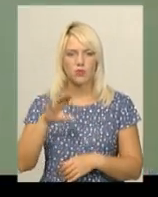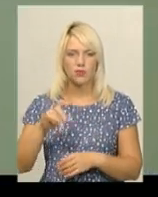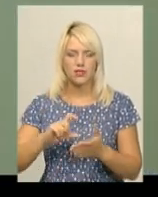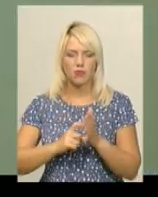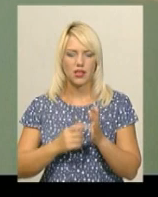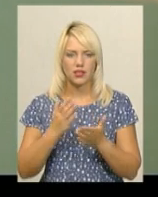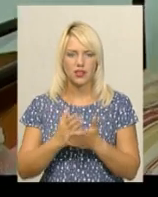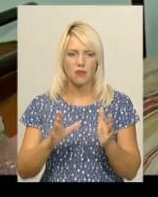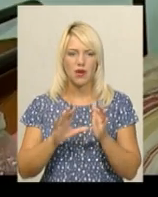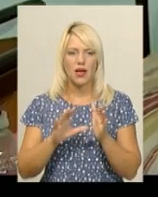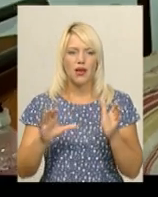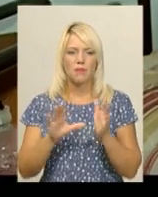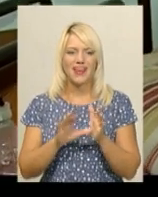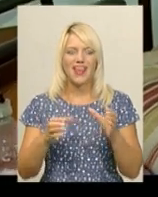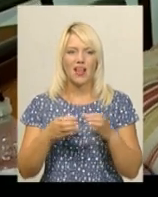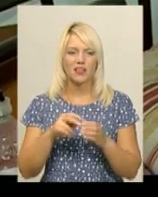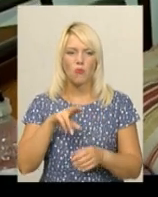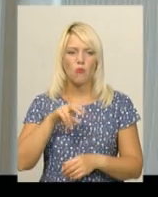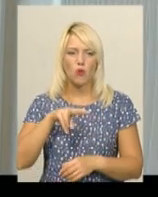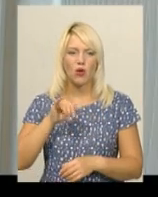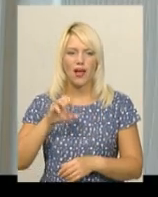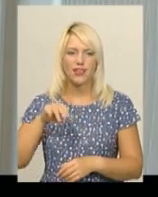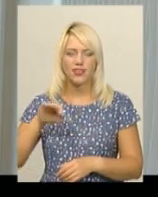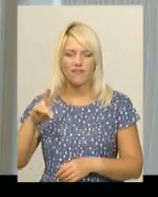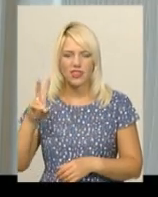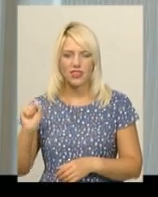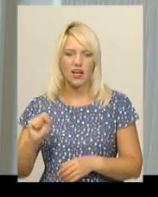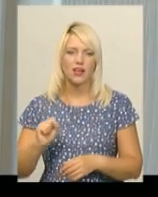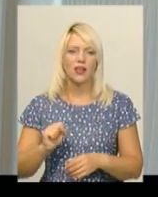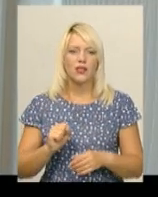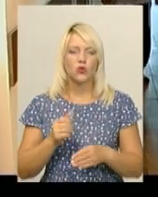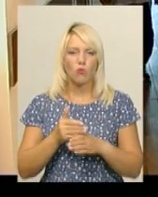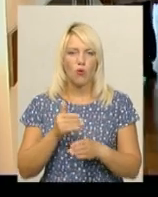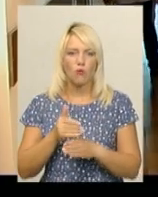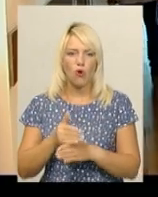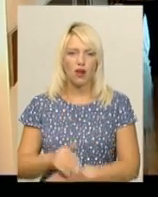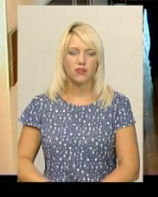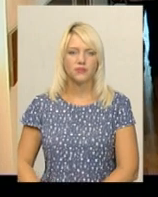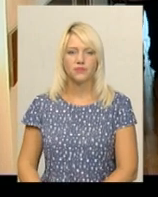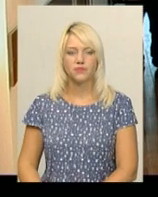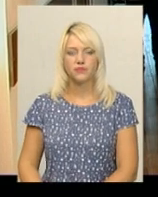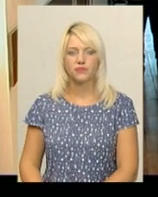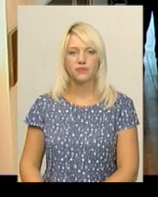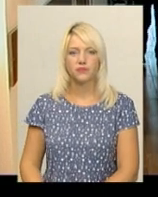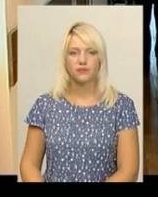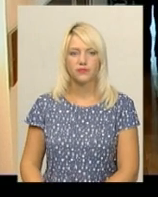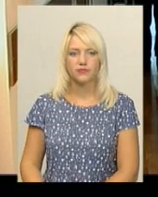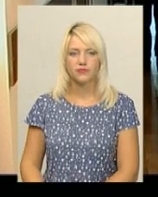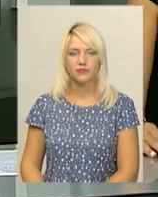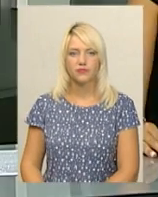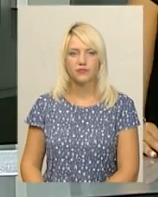бригада паліативної допомоги, яка відвідує важкохворих вдома. Ірина Хижа, Дем'ян Цегольник, Олександр Горішавський. Новини Поділля.Центр.